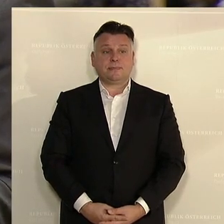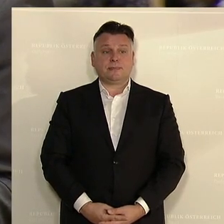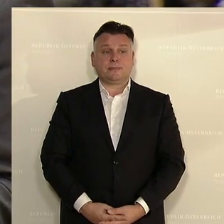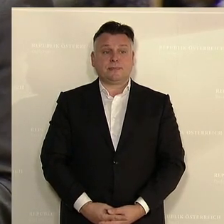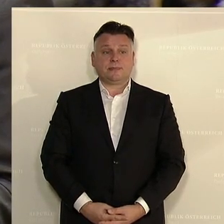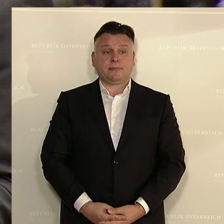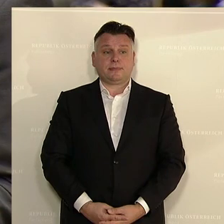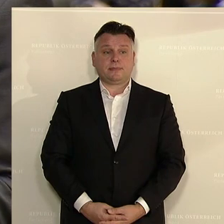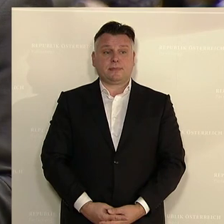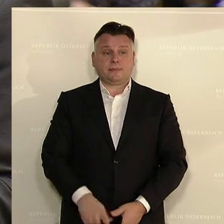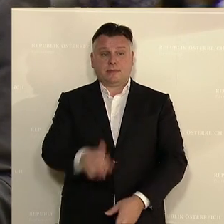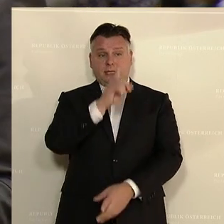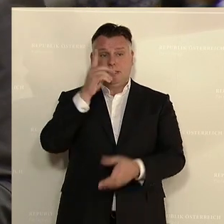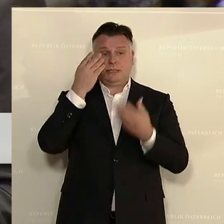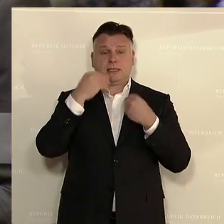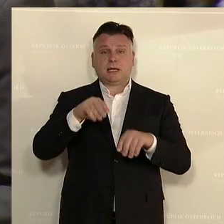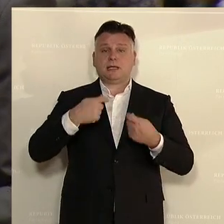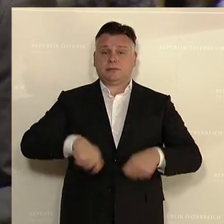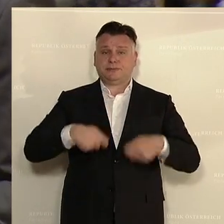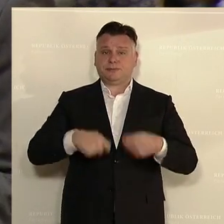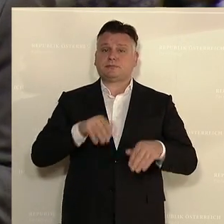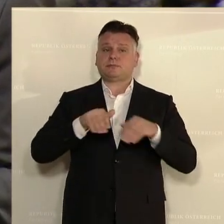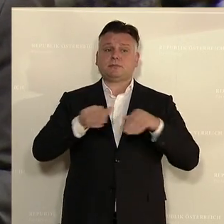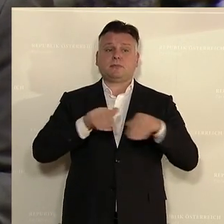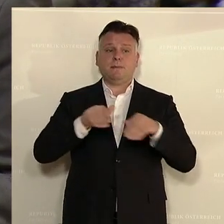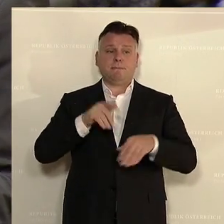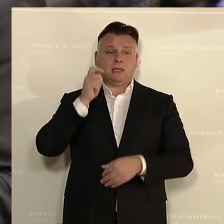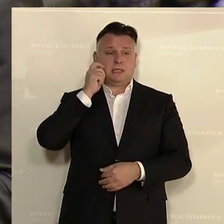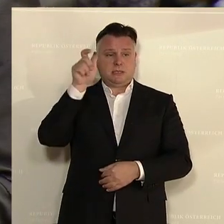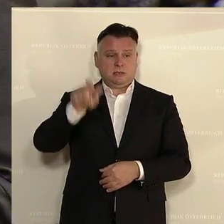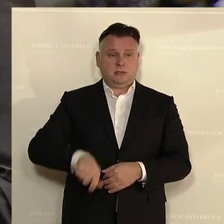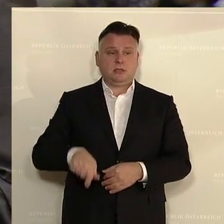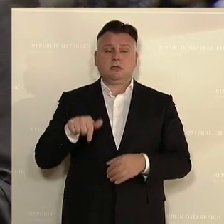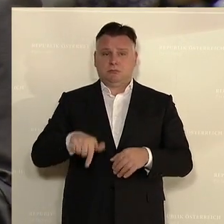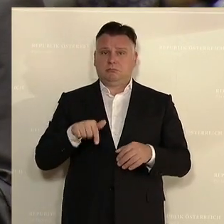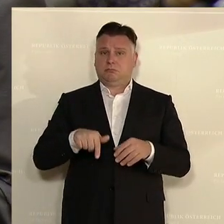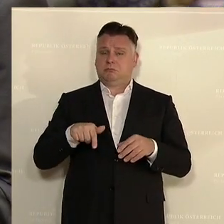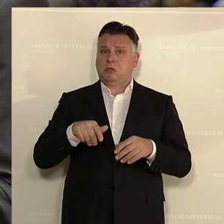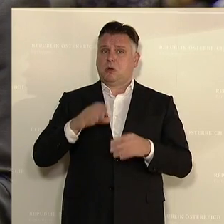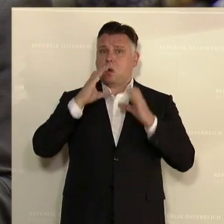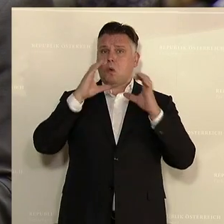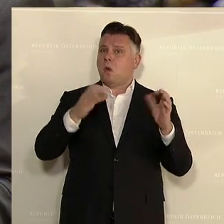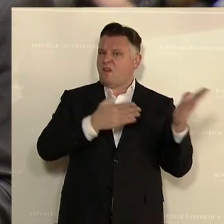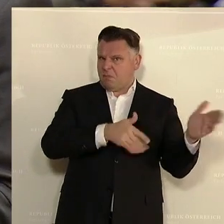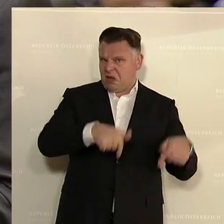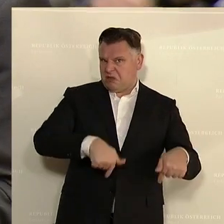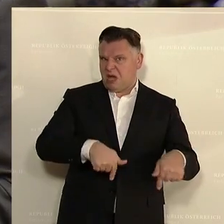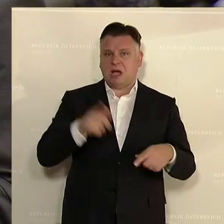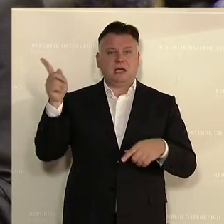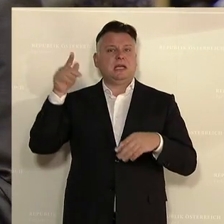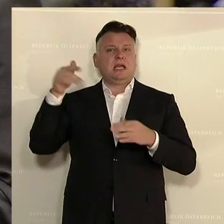Sehr geehrter Herr Präsident, geschätzte Frau Ministerin, was auf nationaler Ebene die ÖVP und auf international in die